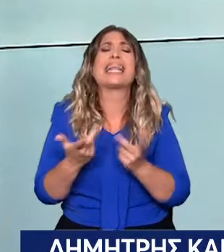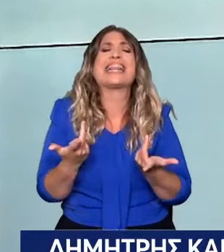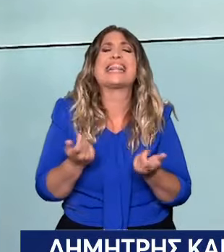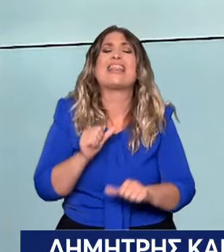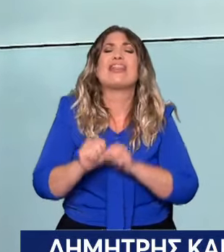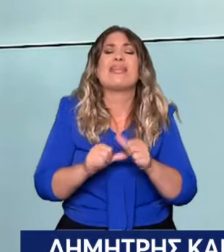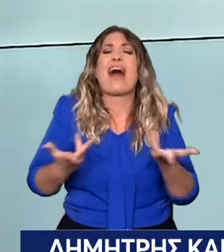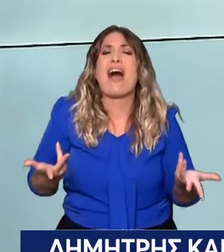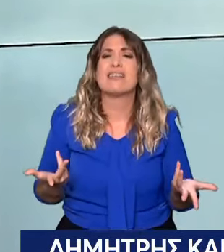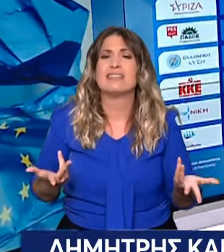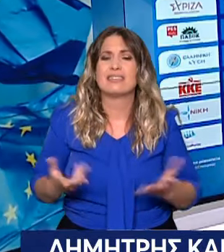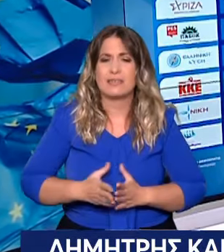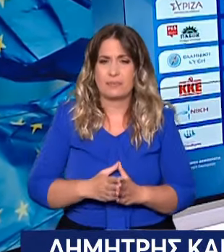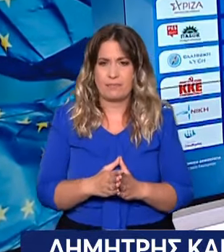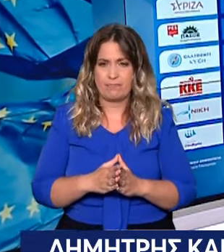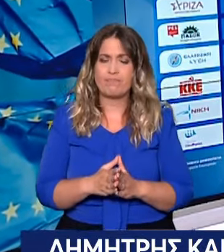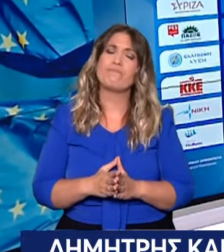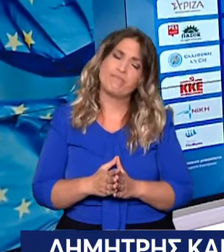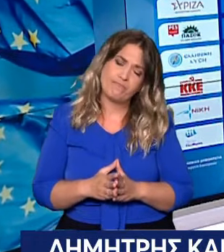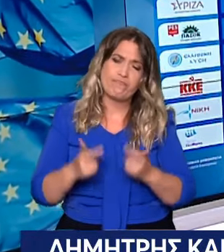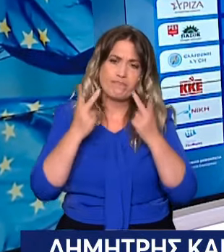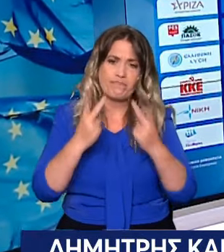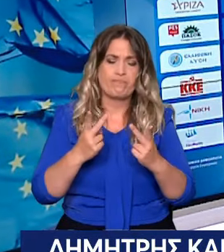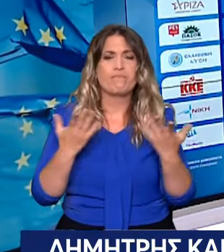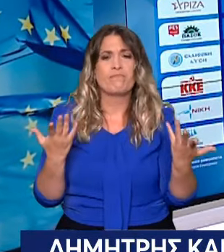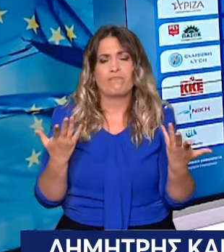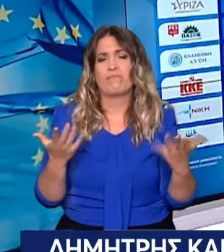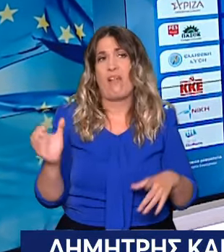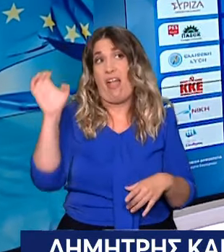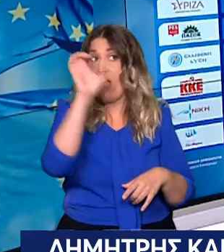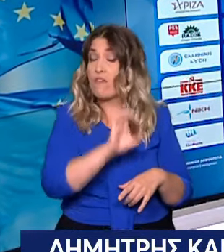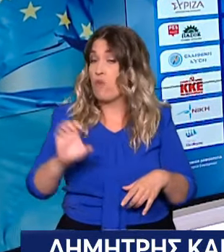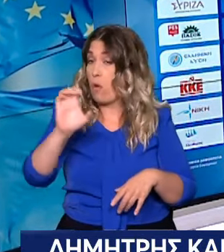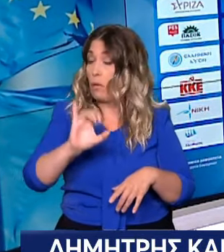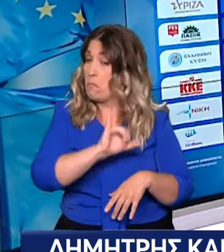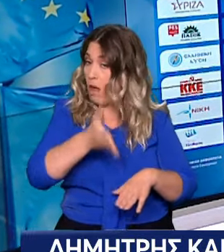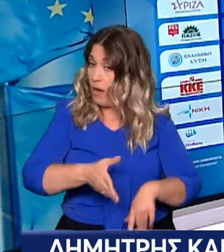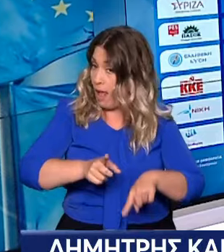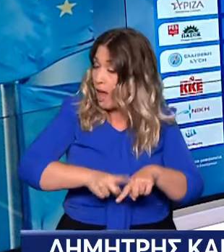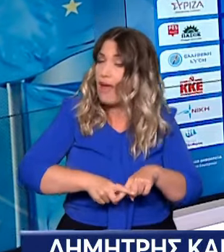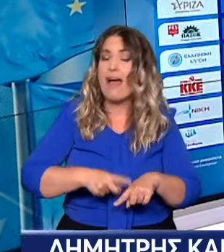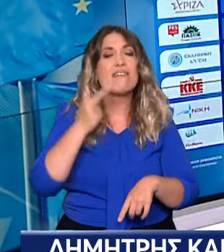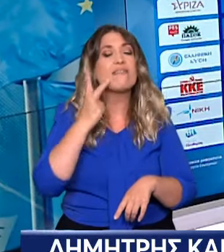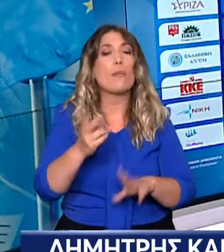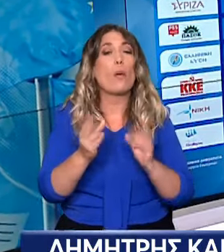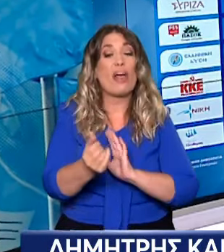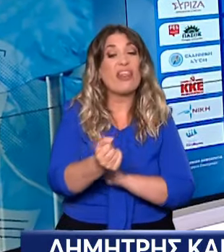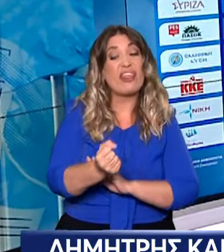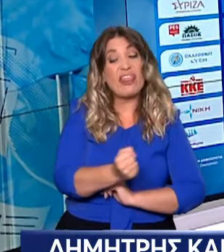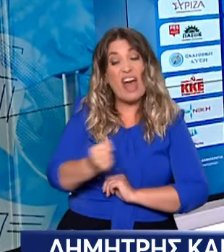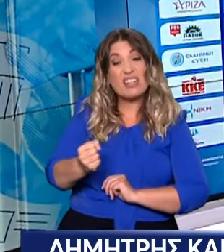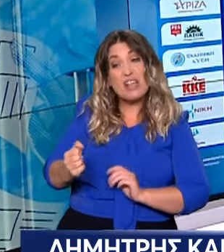μεγάλη κουβέντα για την άνοδο της ακροδεξιάς και πανευρωπαϊκά αν θέλετε και εδώ και πράγματι τα ποσοστά του